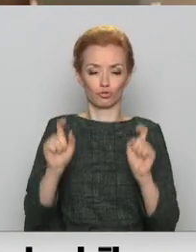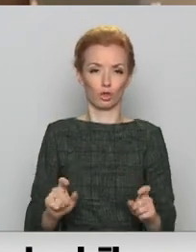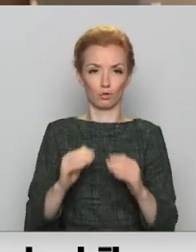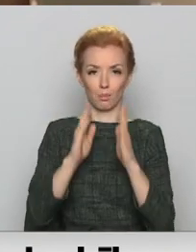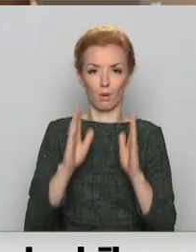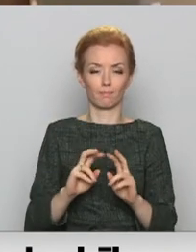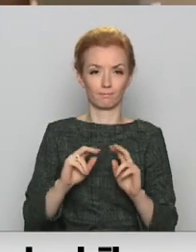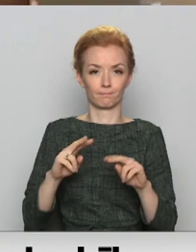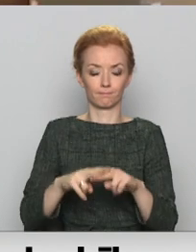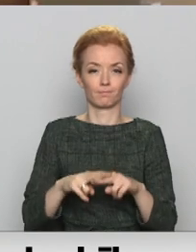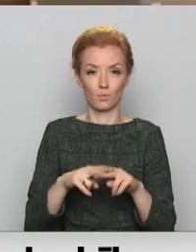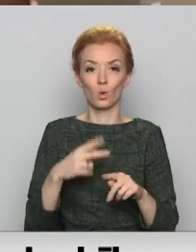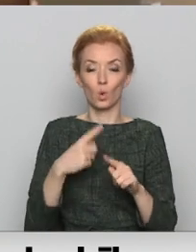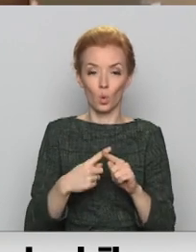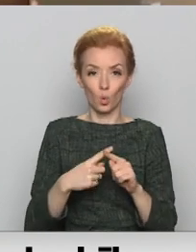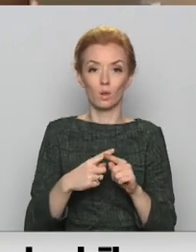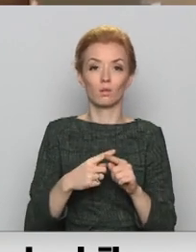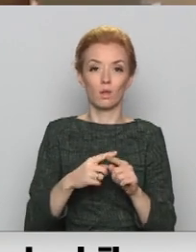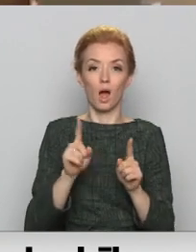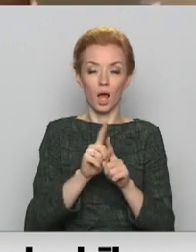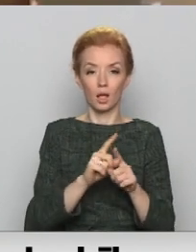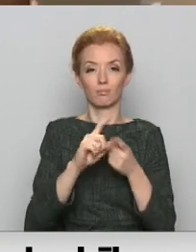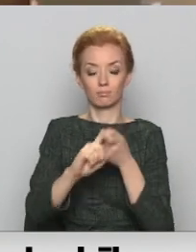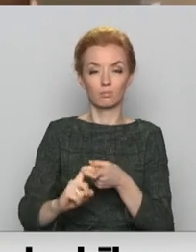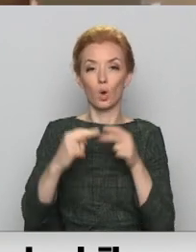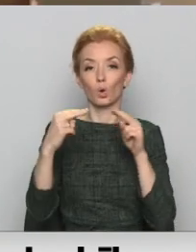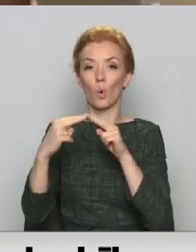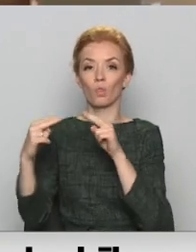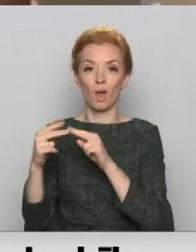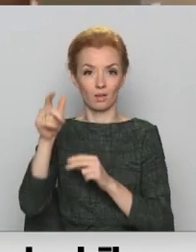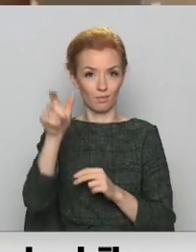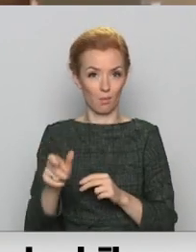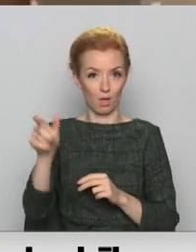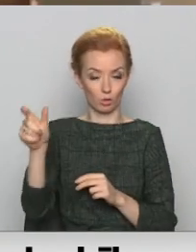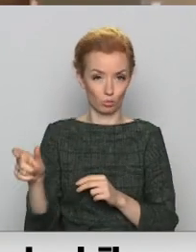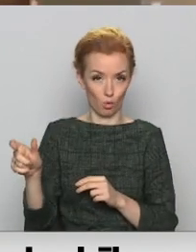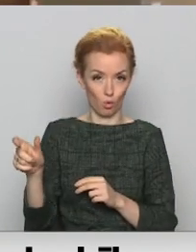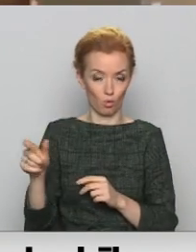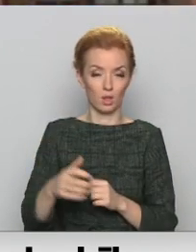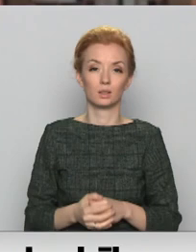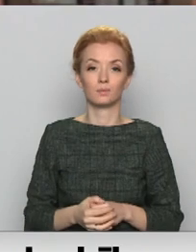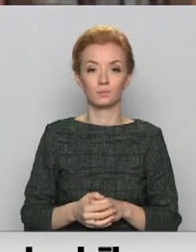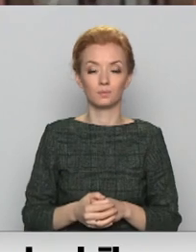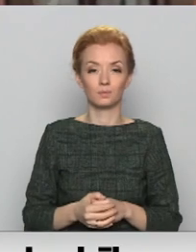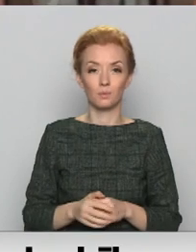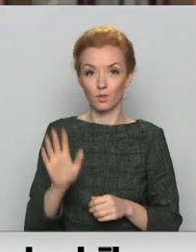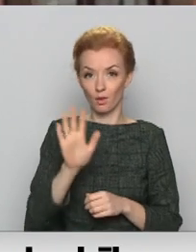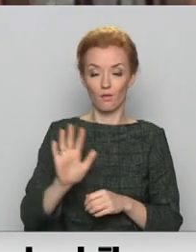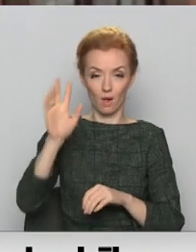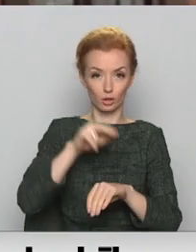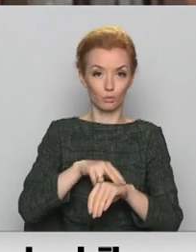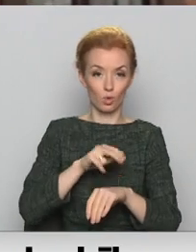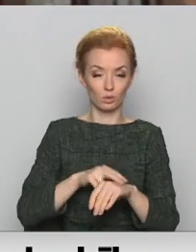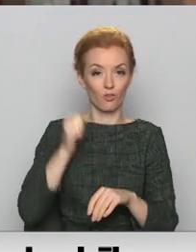katram saslimušajiem tiek noteikts kontaktpersonas. Atiecīgi tiek nosaka kontaktpersonas. Valsts policijas